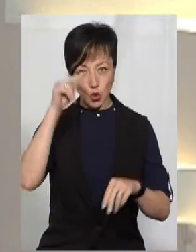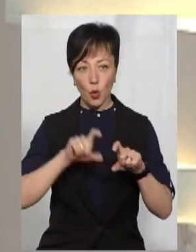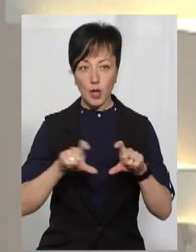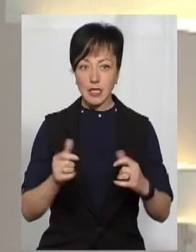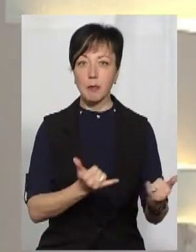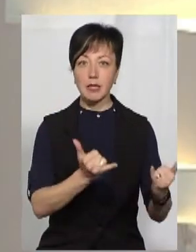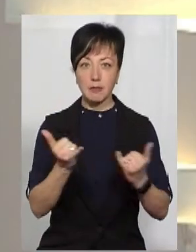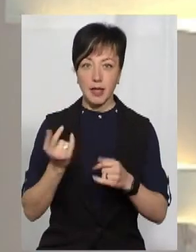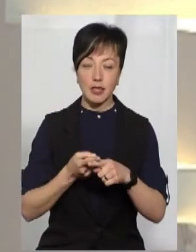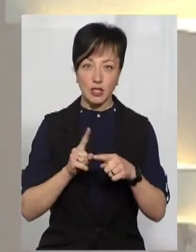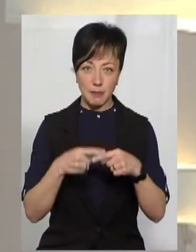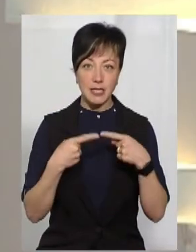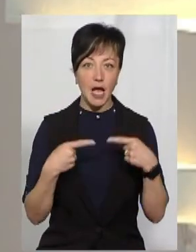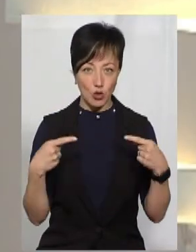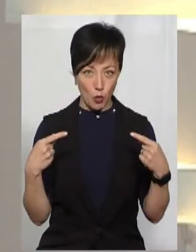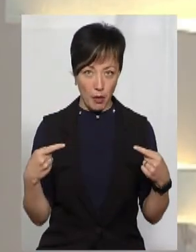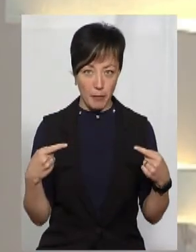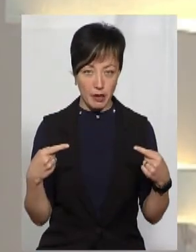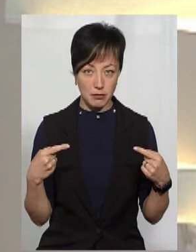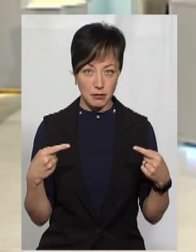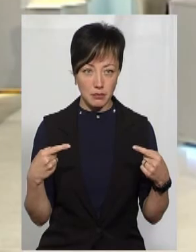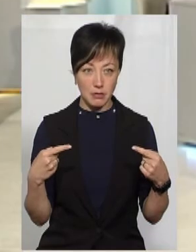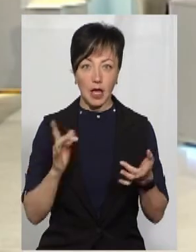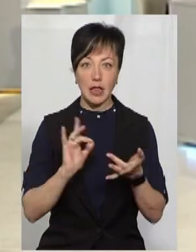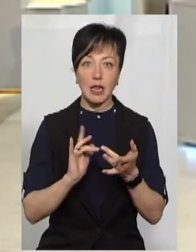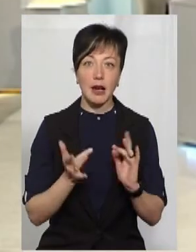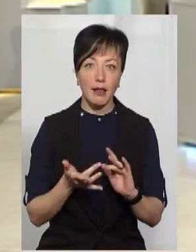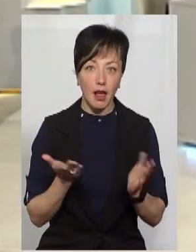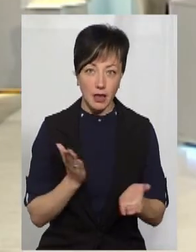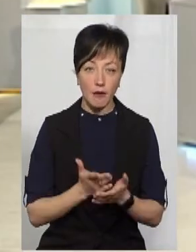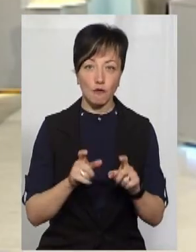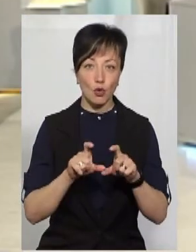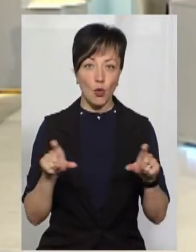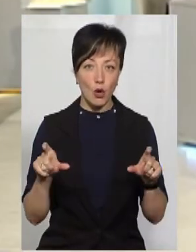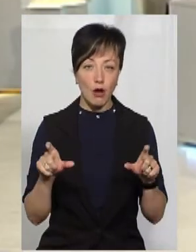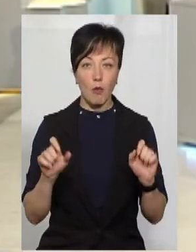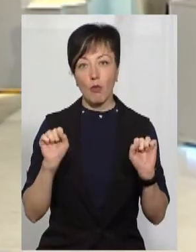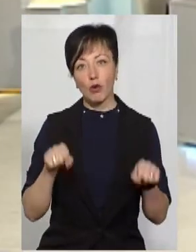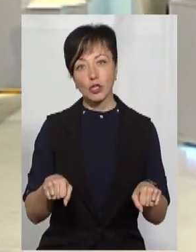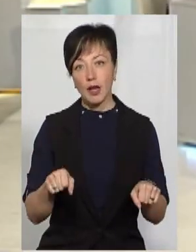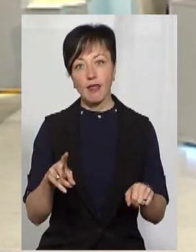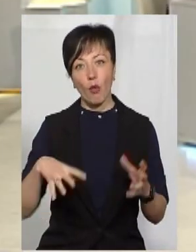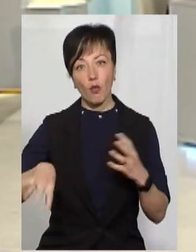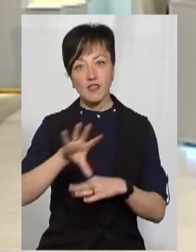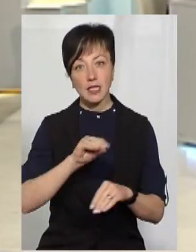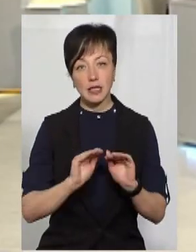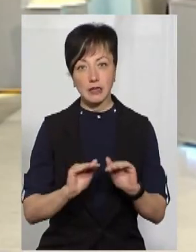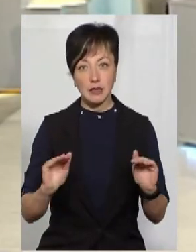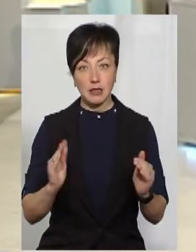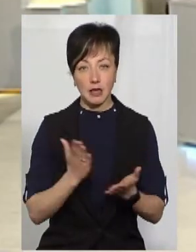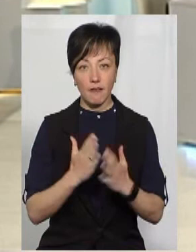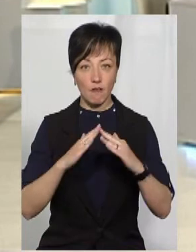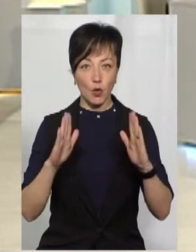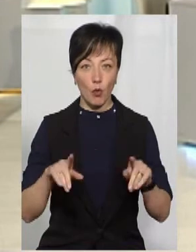забезпечені цими засобами, інтернет. Якщо є в школі, то, можливо, не у всіх є